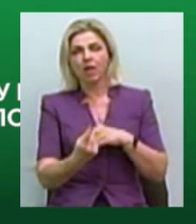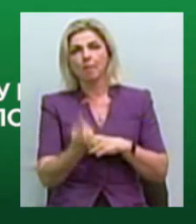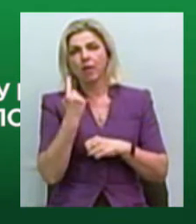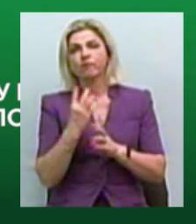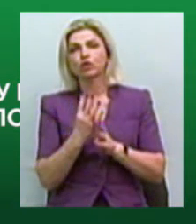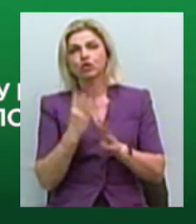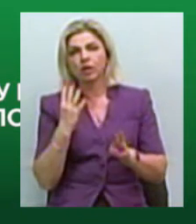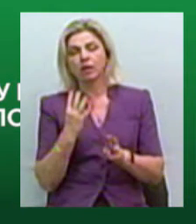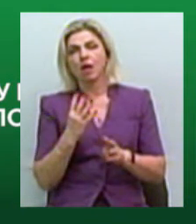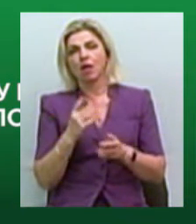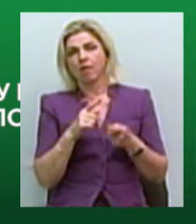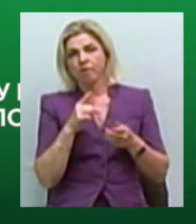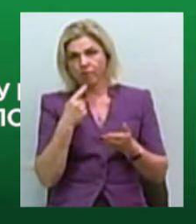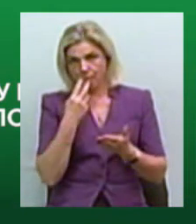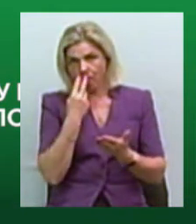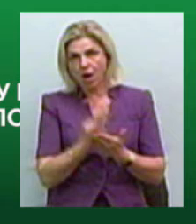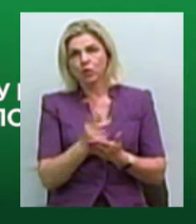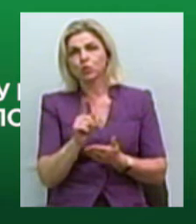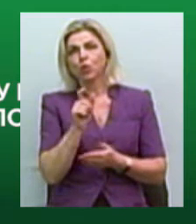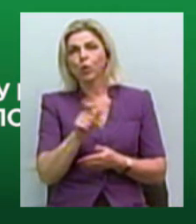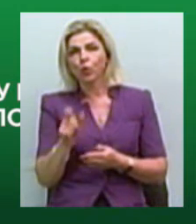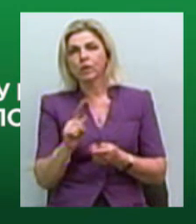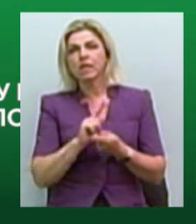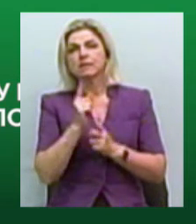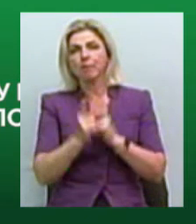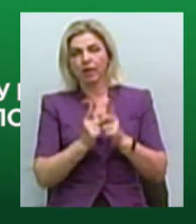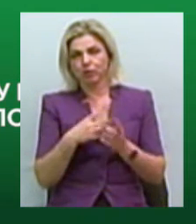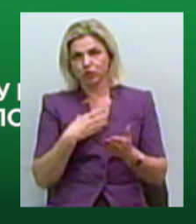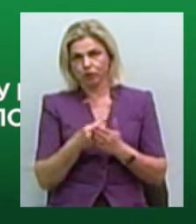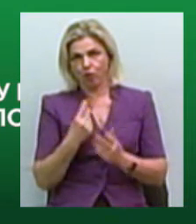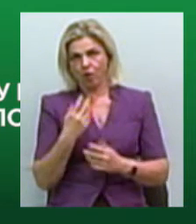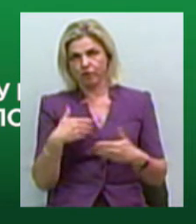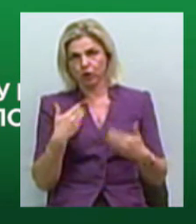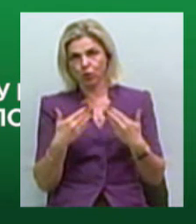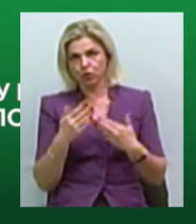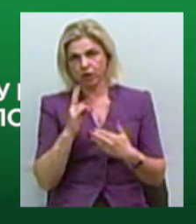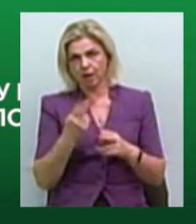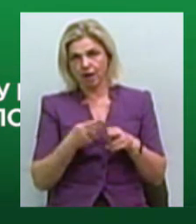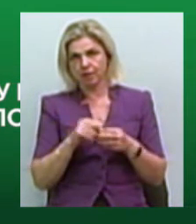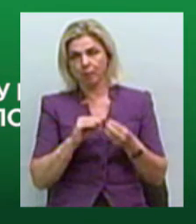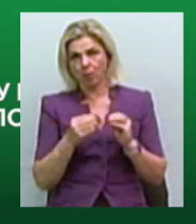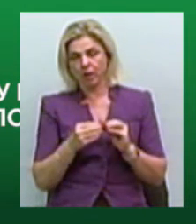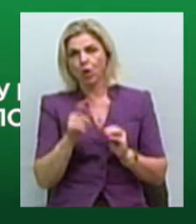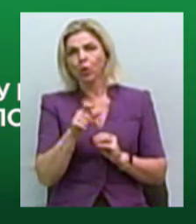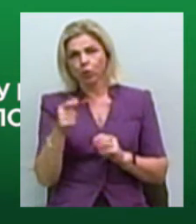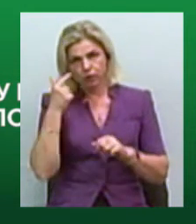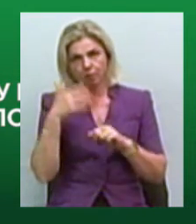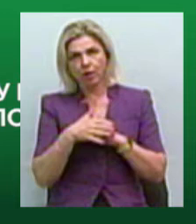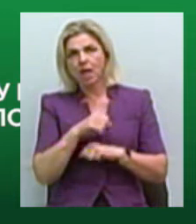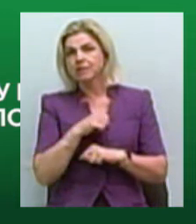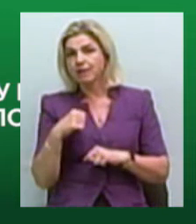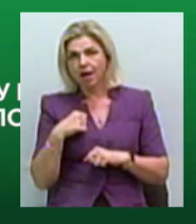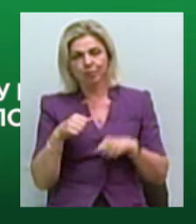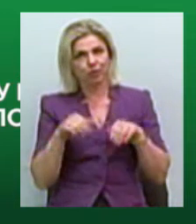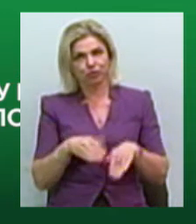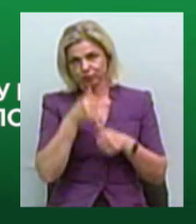вказує на те, що люди змінюють своє відношення до цієї проблеми. Вони вже розуміють, що самотужки вирішити її не можуть, і